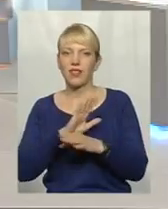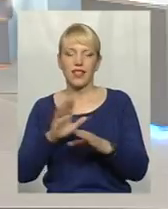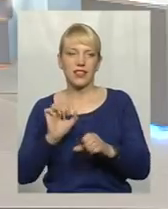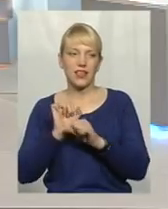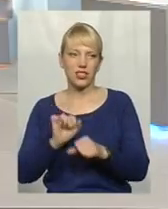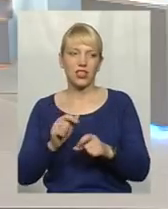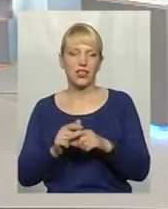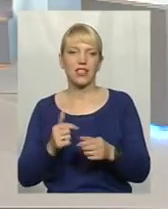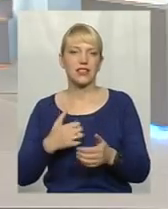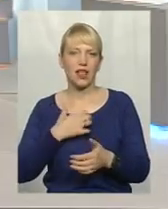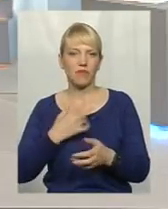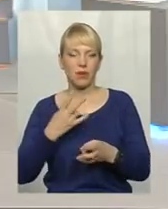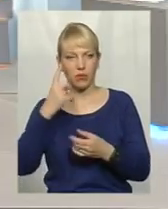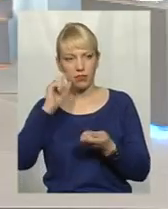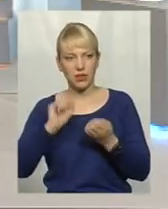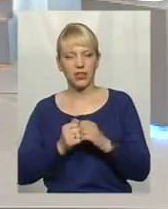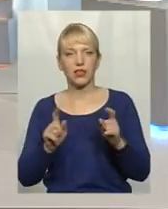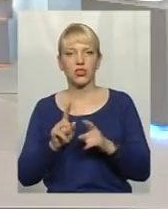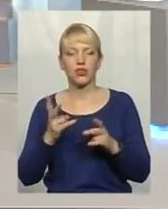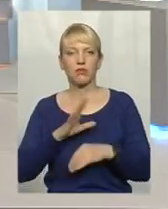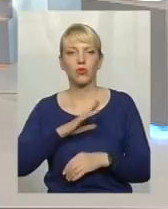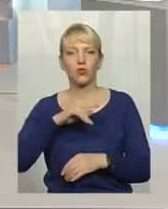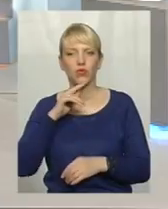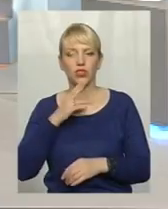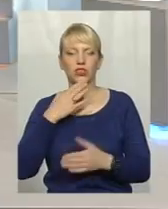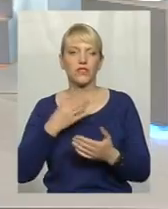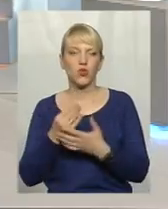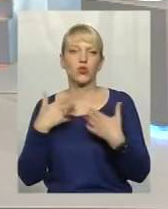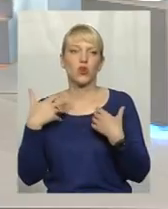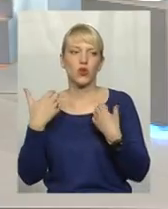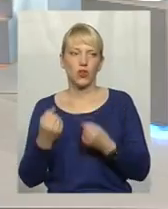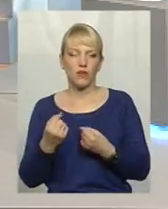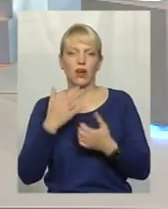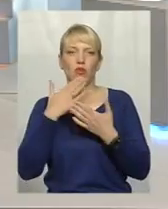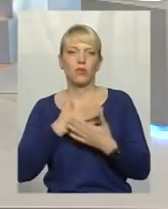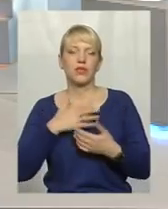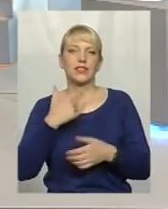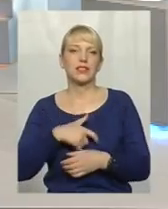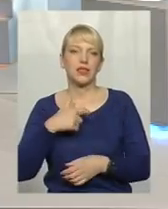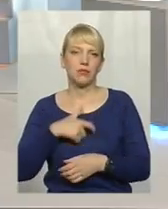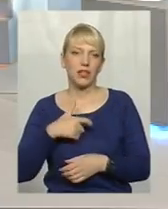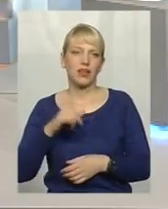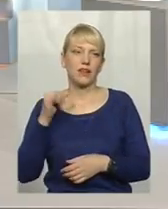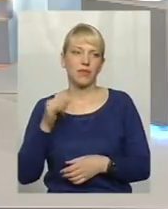Тобто насамперед пам'ятати, що бути уважним до свого здоров'я, любити себе і